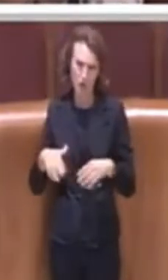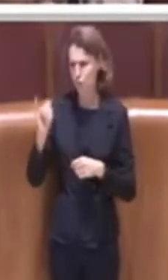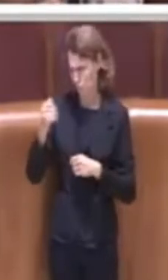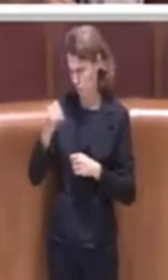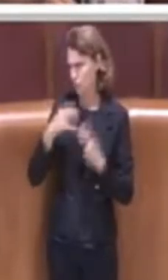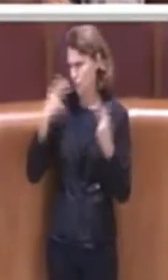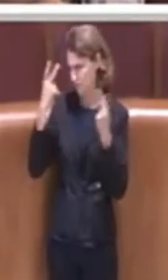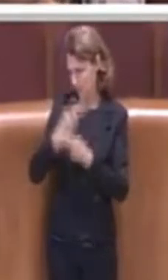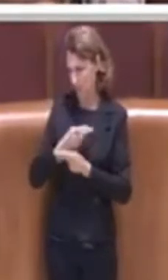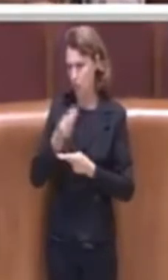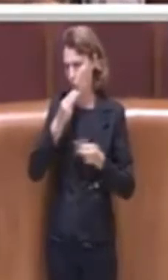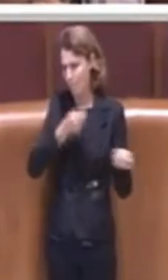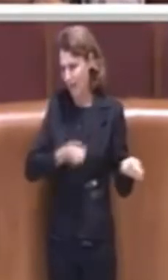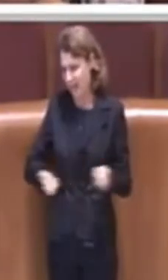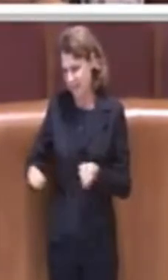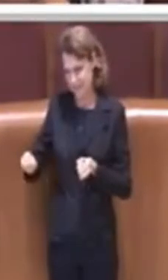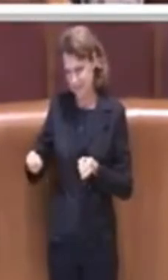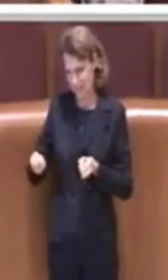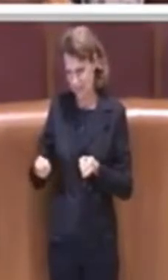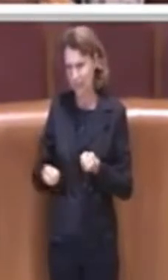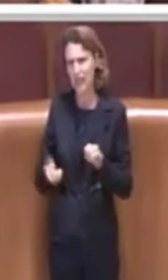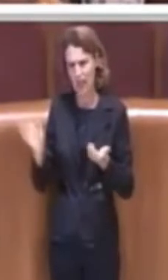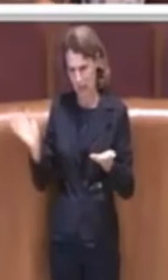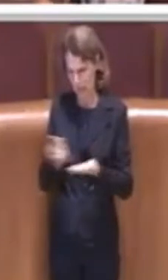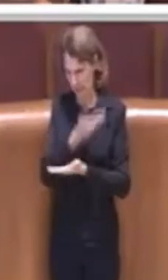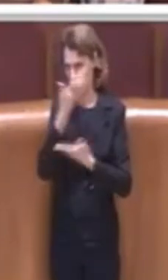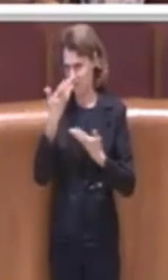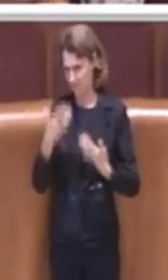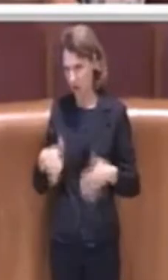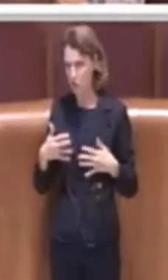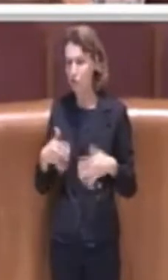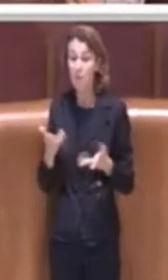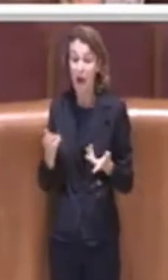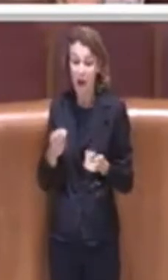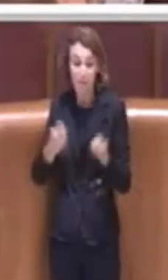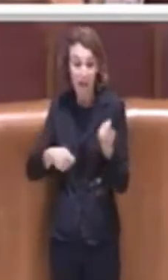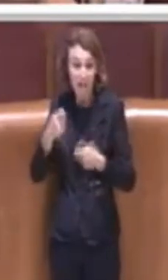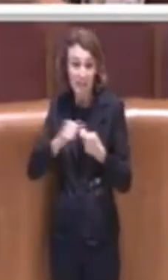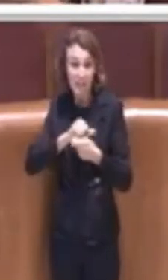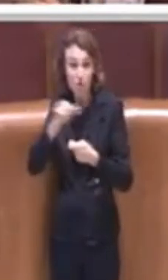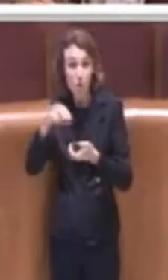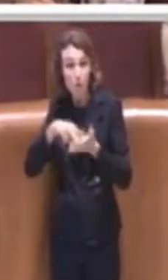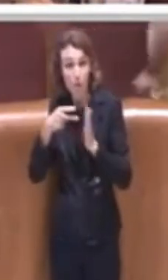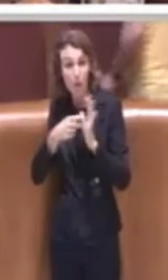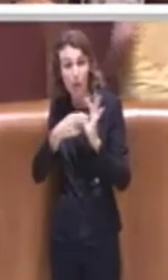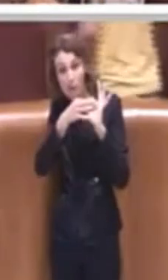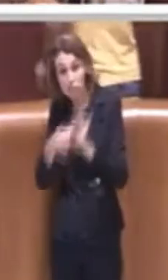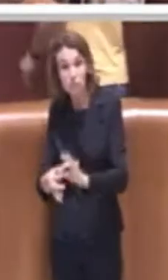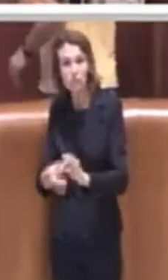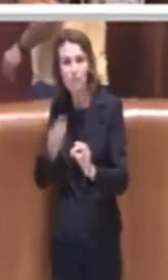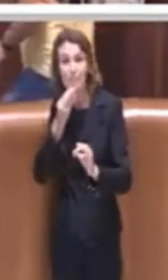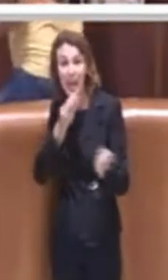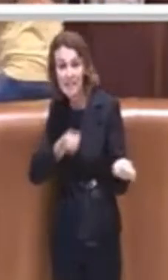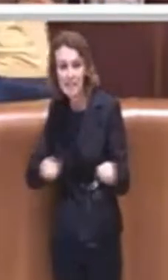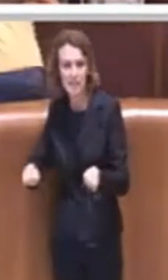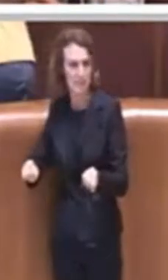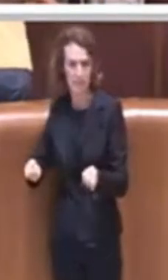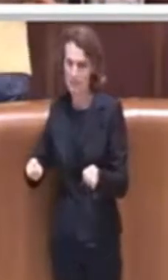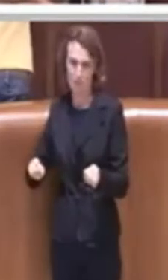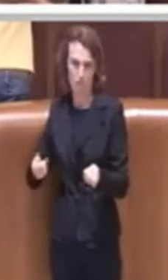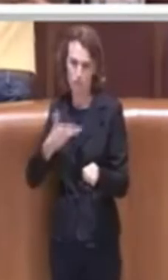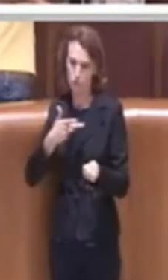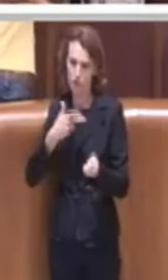plastica nelle mense, però il problema plastica non è riferibile solo alle mense ma abbraccia un percorso